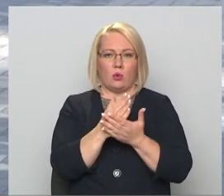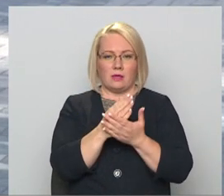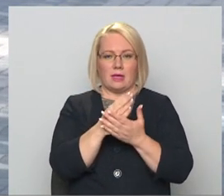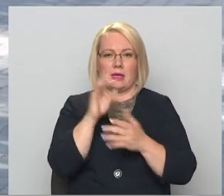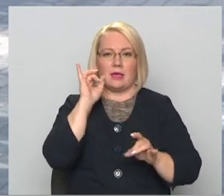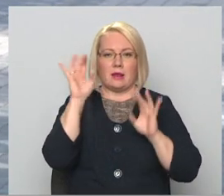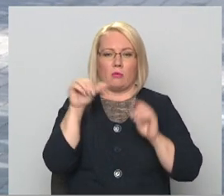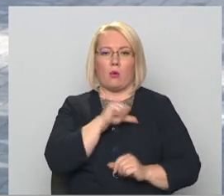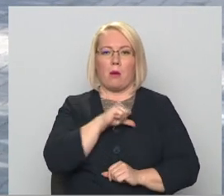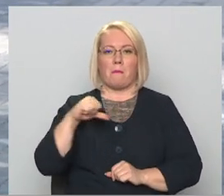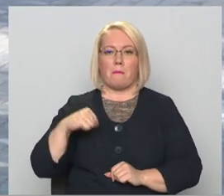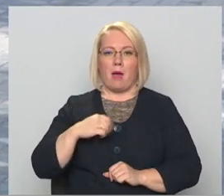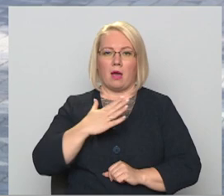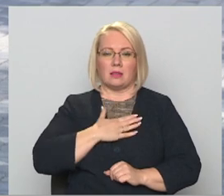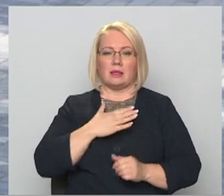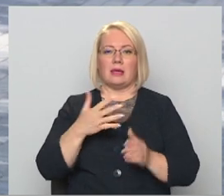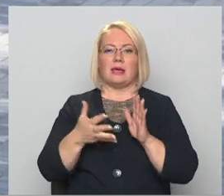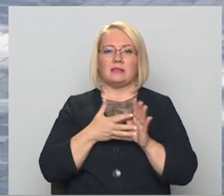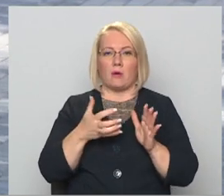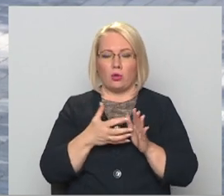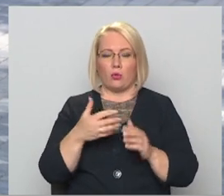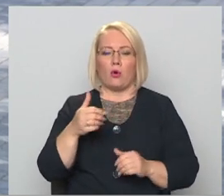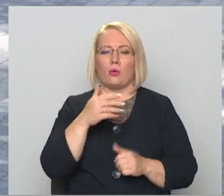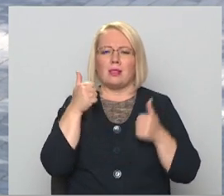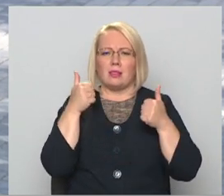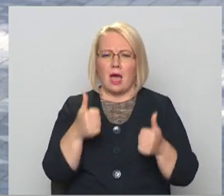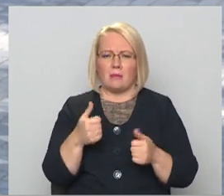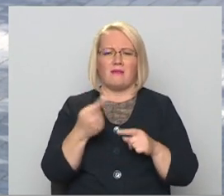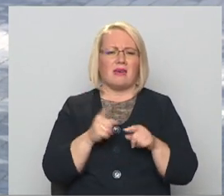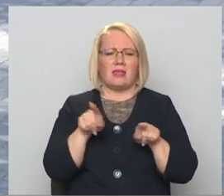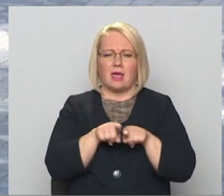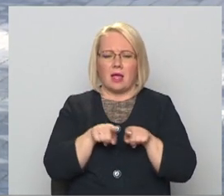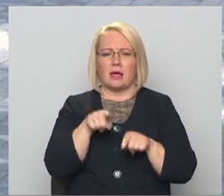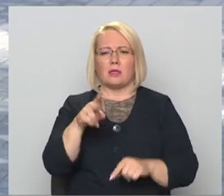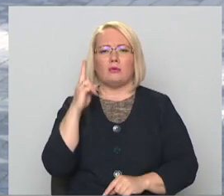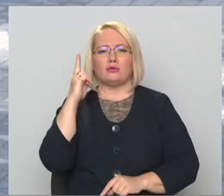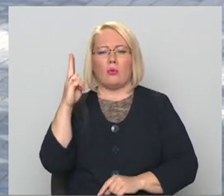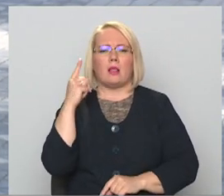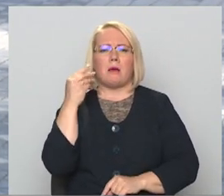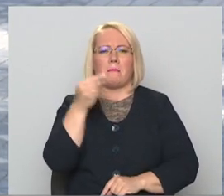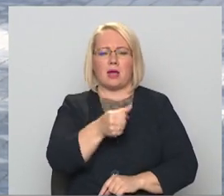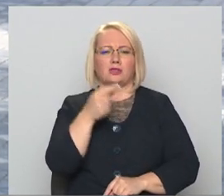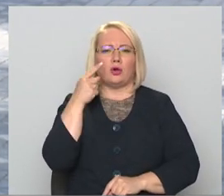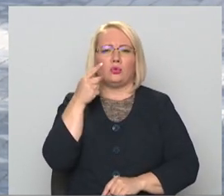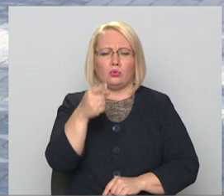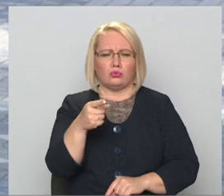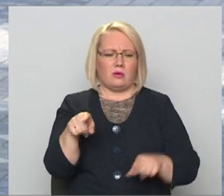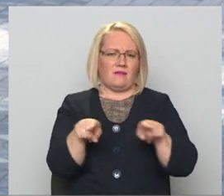tikai, kuras pats lieto un kuras tiešām ir labas. Vienalga, pat ja tev par to sola maksāt 500 tūkstoti, ja tas ir,